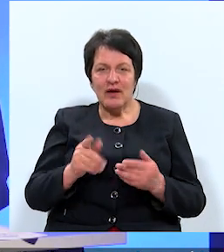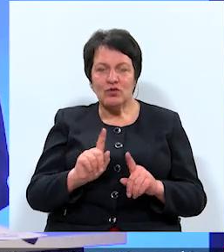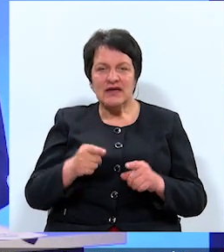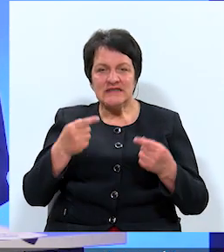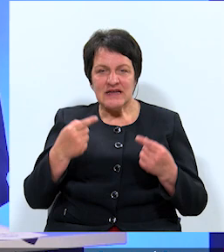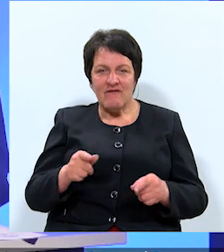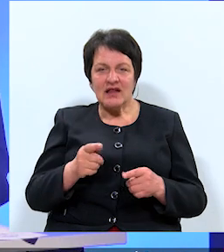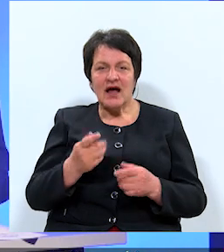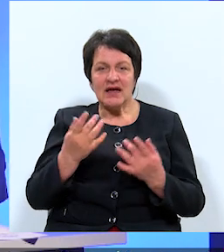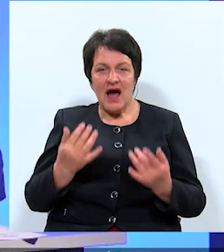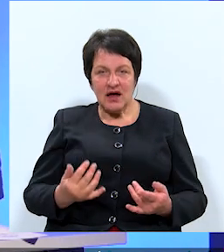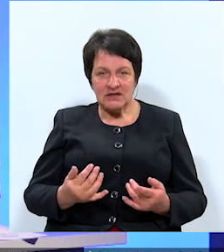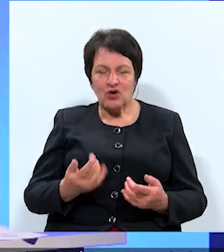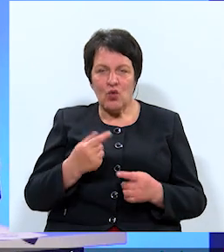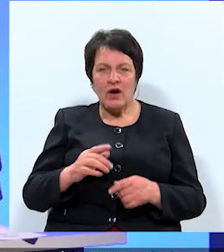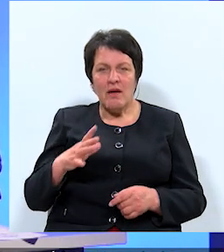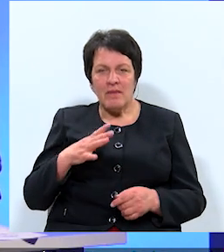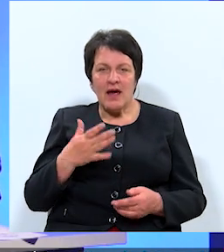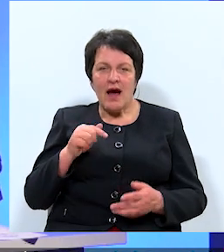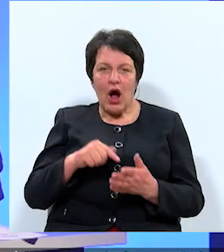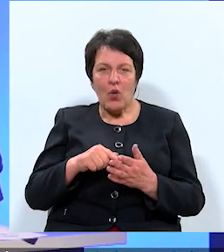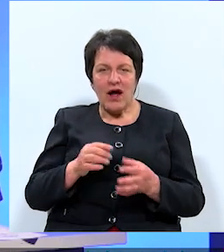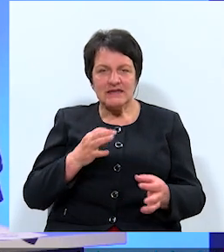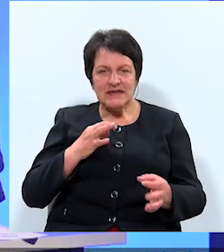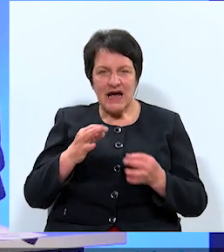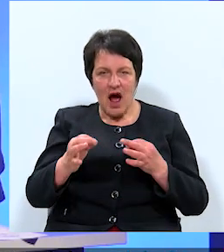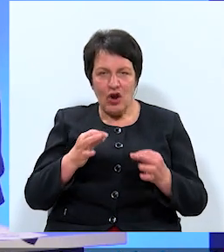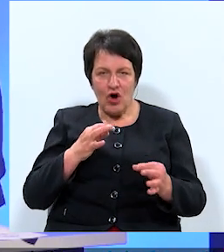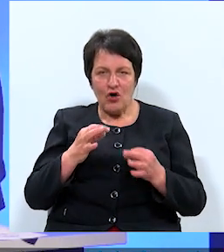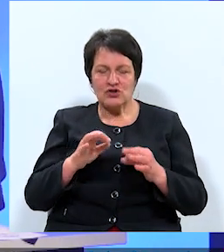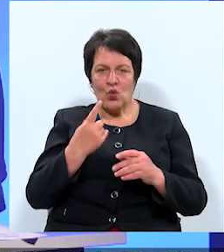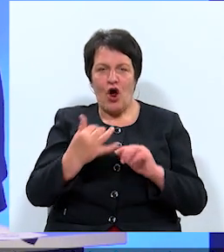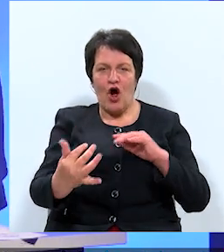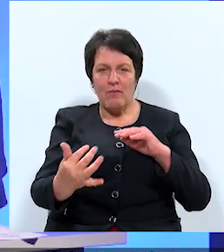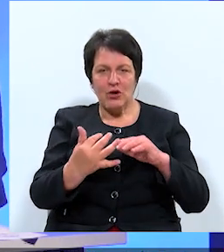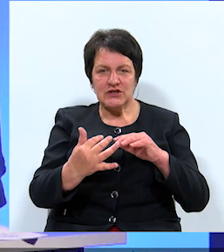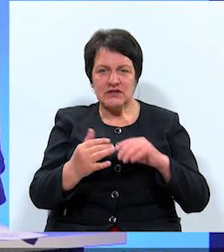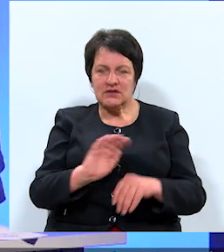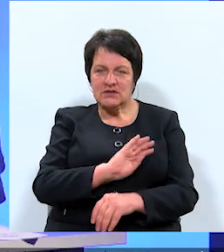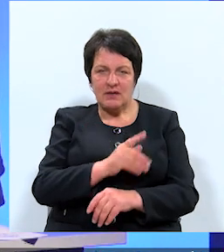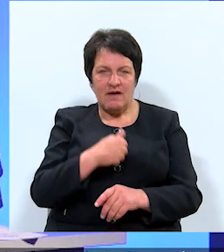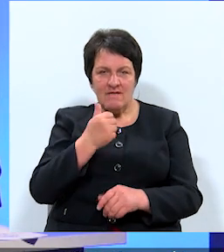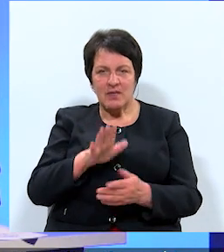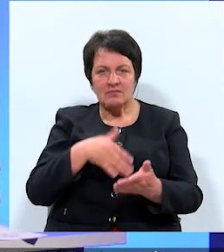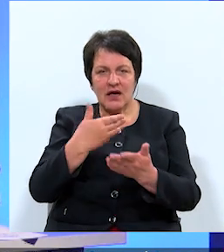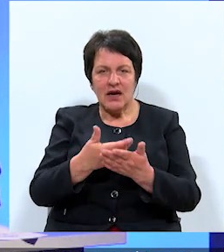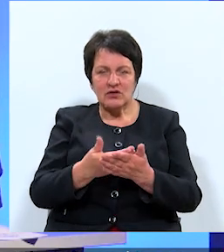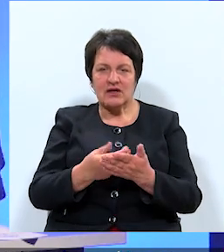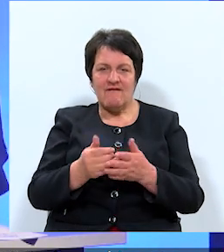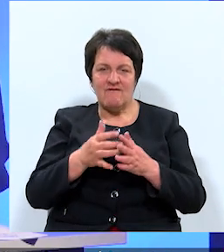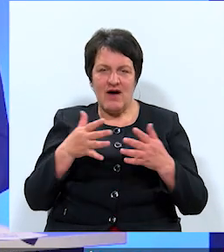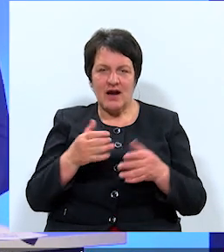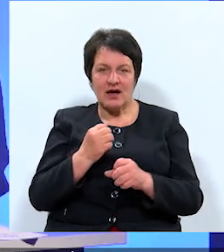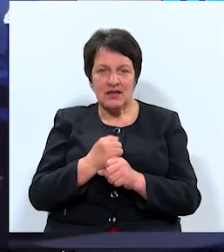jārisina. Un bija vismaz kaut kāds dialogs un opozīcija stipri vienmēr rosina vairāk